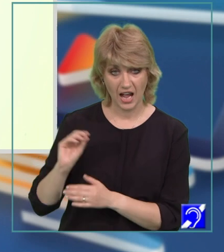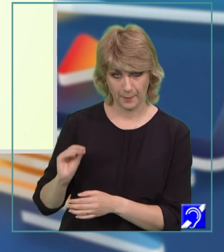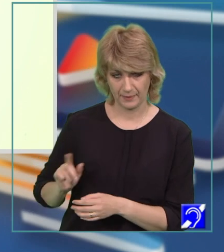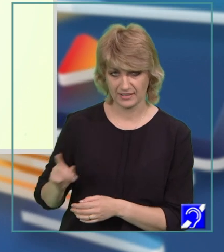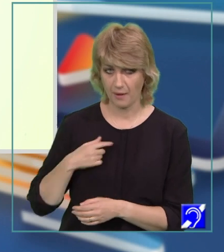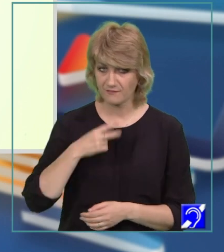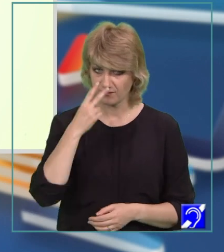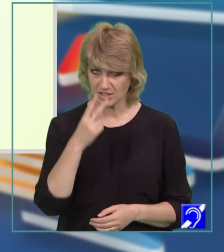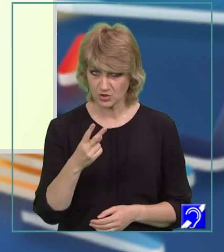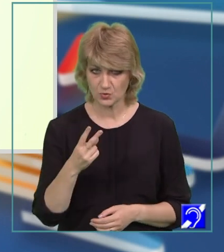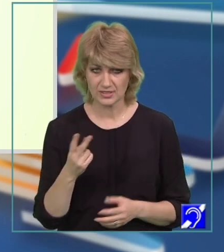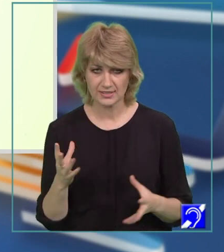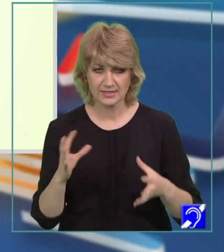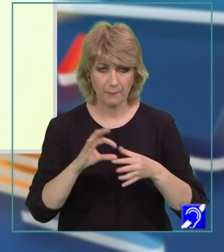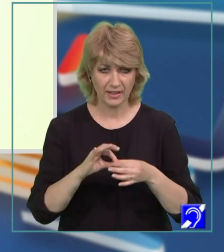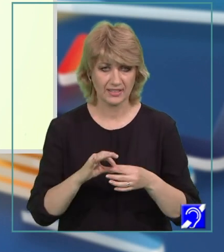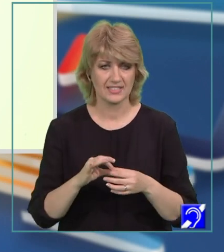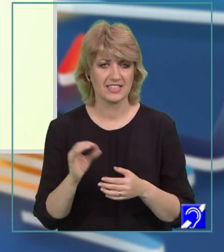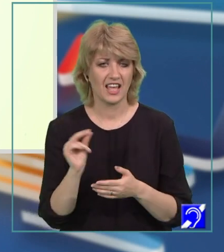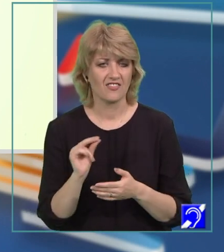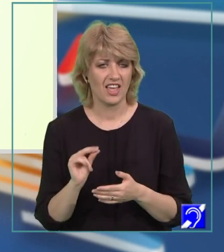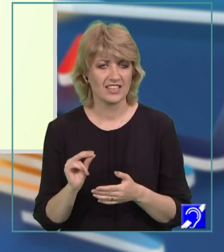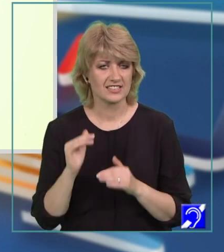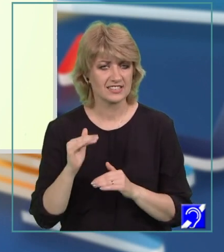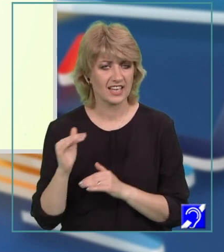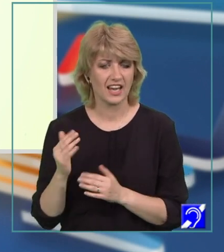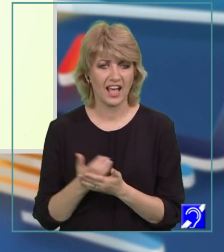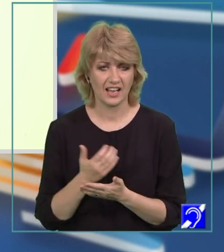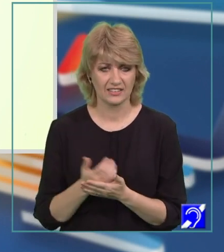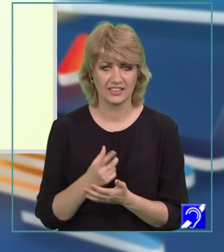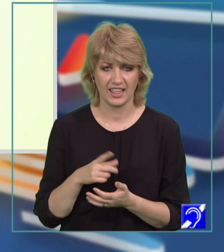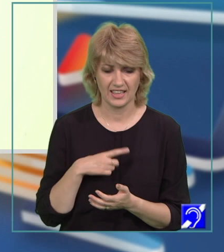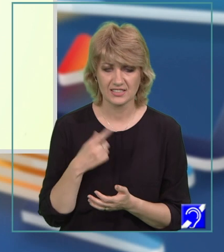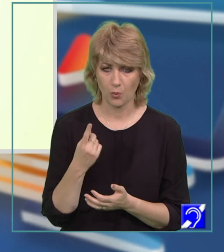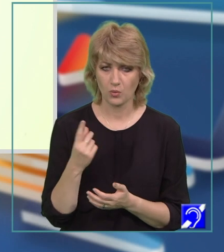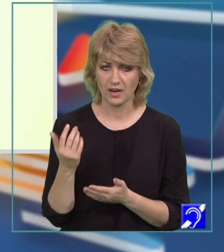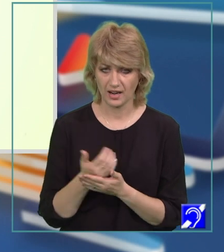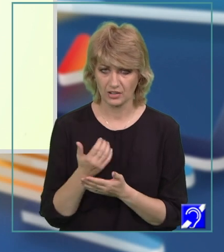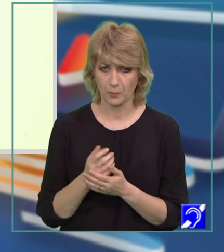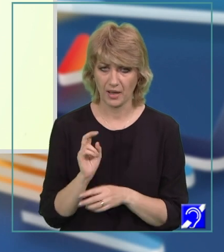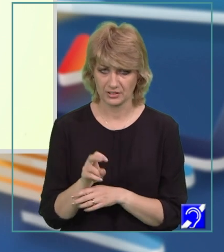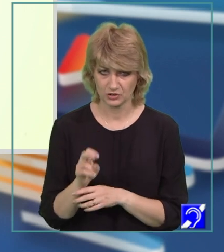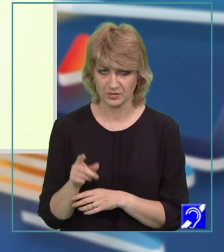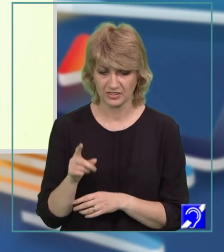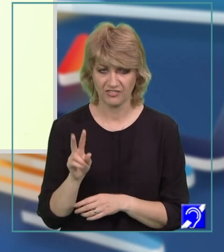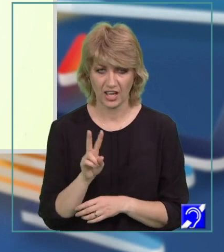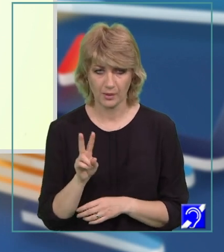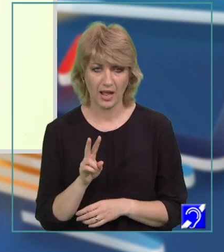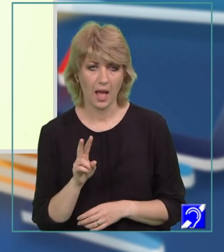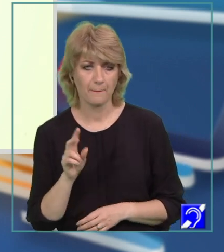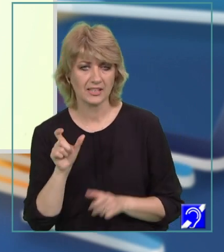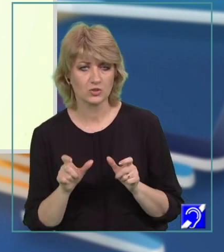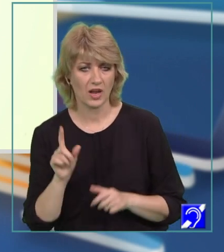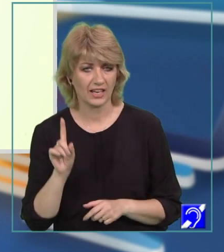văzut se împletesc secvențe narrative. Există un narrator participant prin acele verbe la persoana întâi